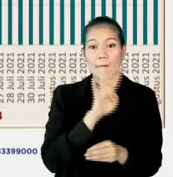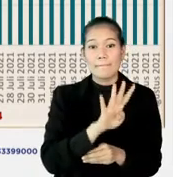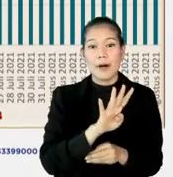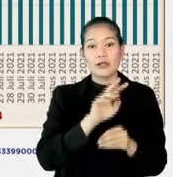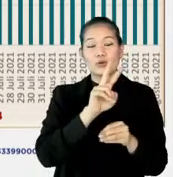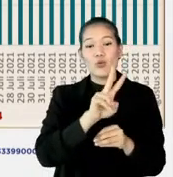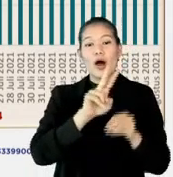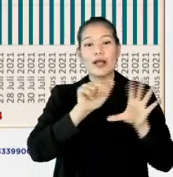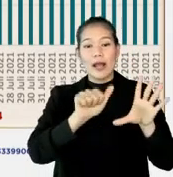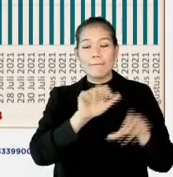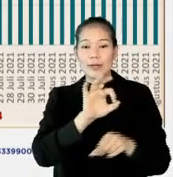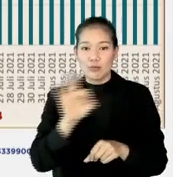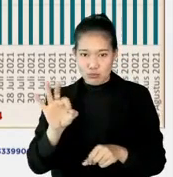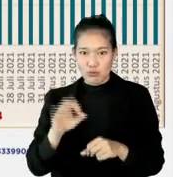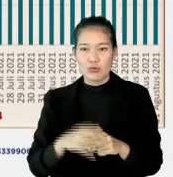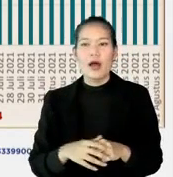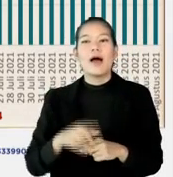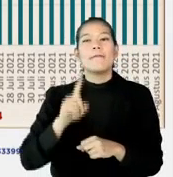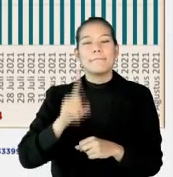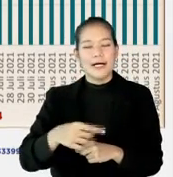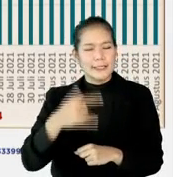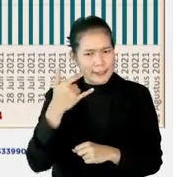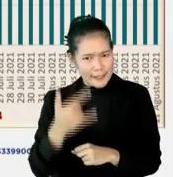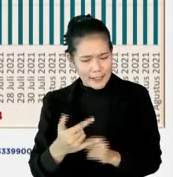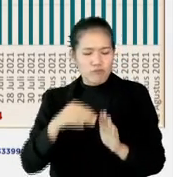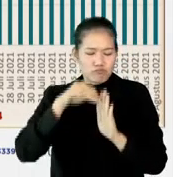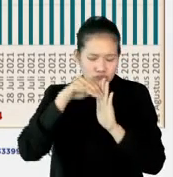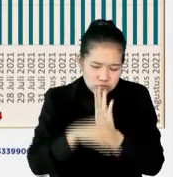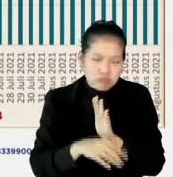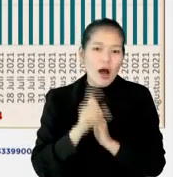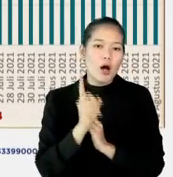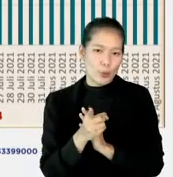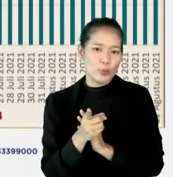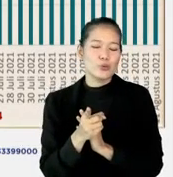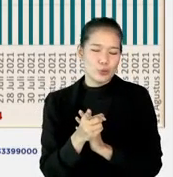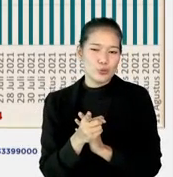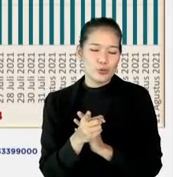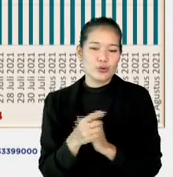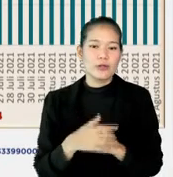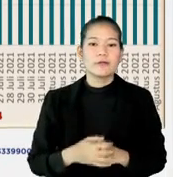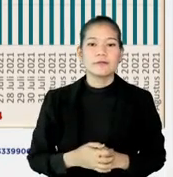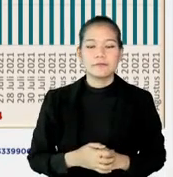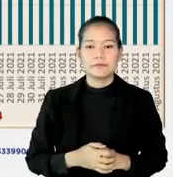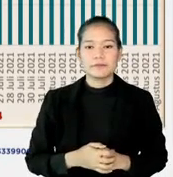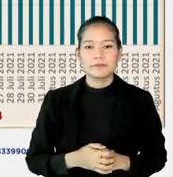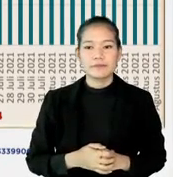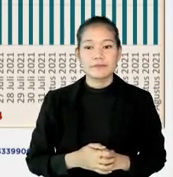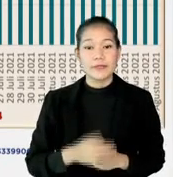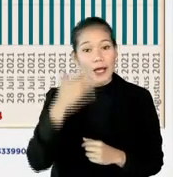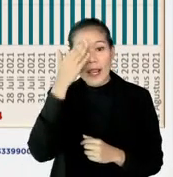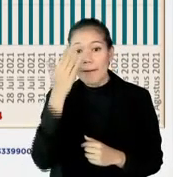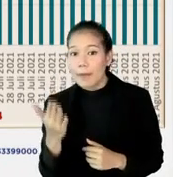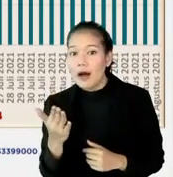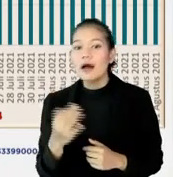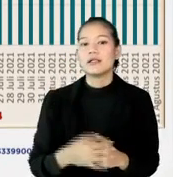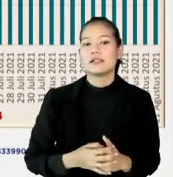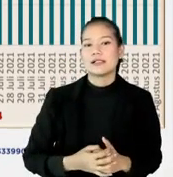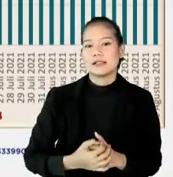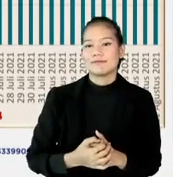426 ribu. Masih tetap harus ditekan. Tetap harus ditekan jumlah kasus aktifnya. Itu kenapa